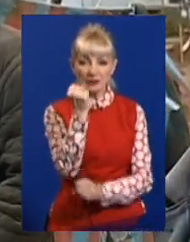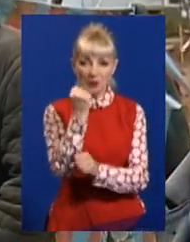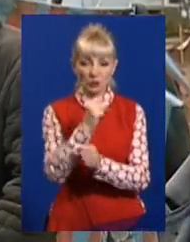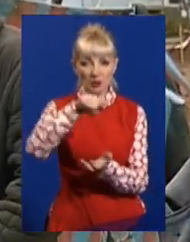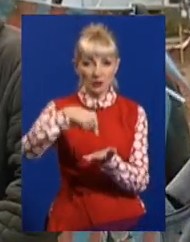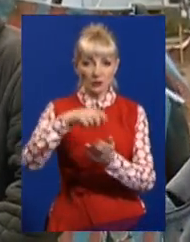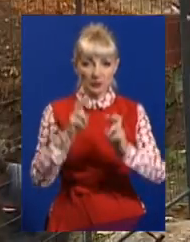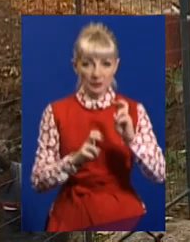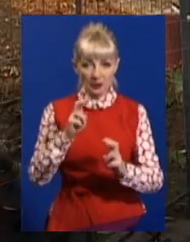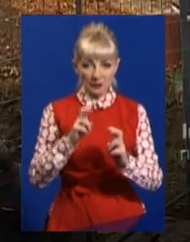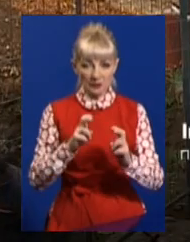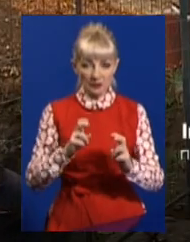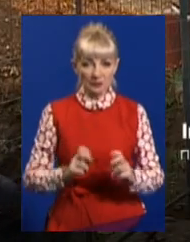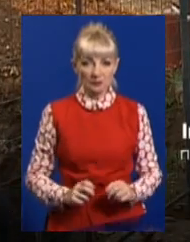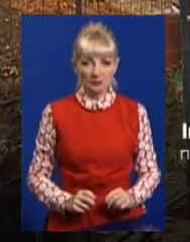підприємства.